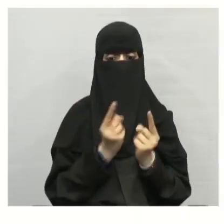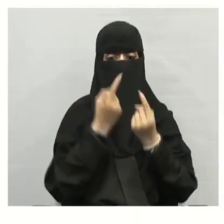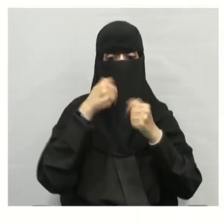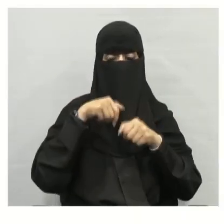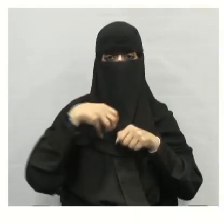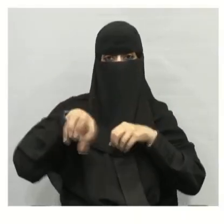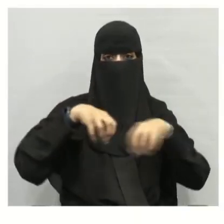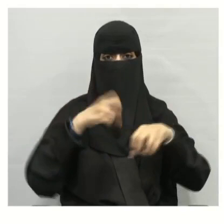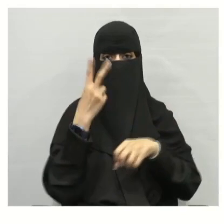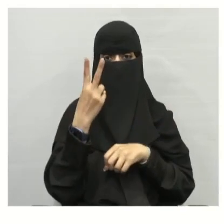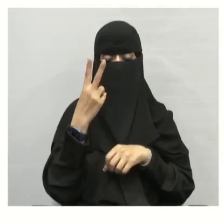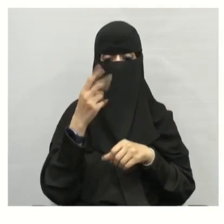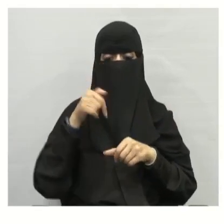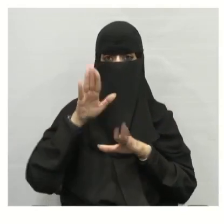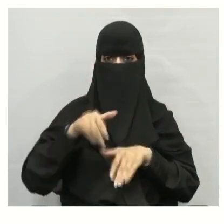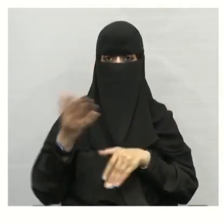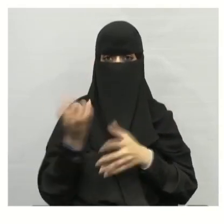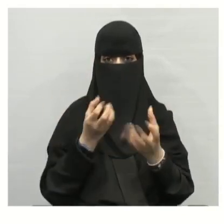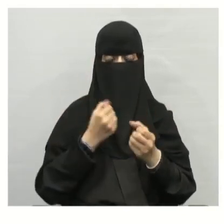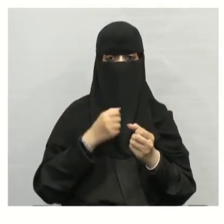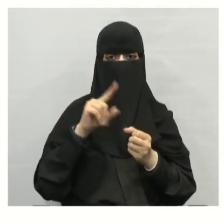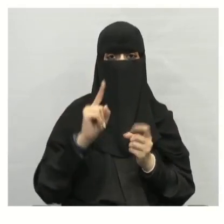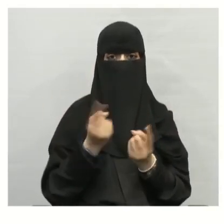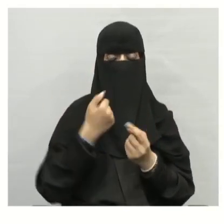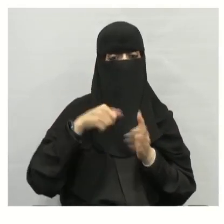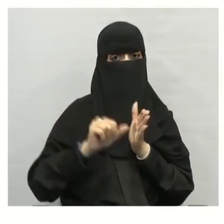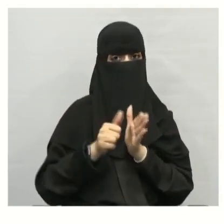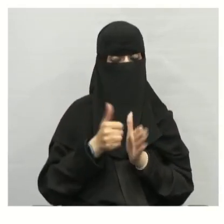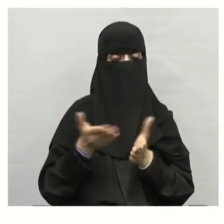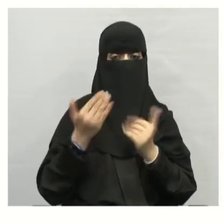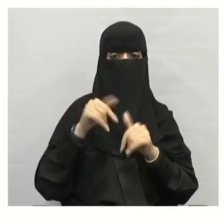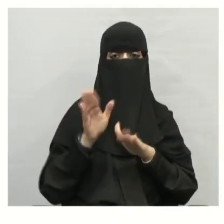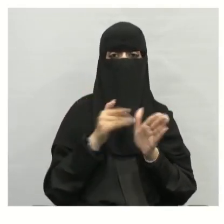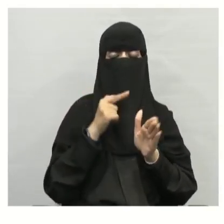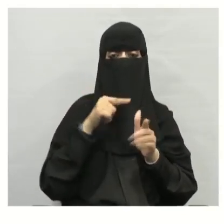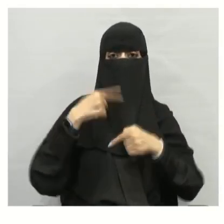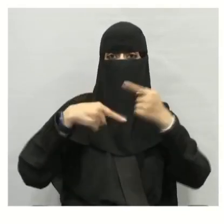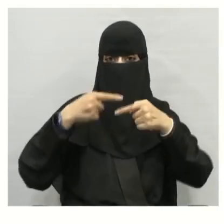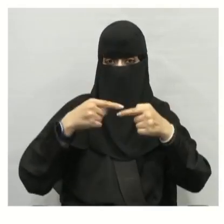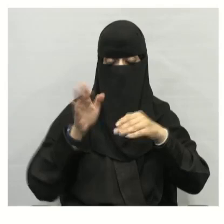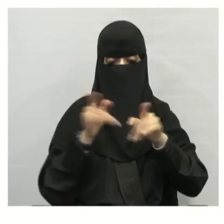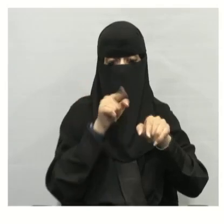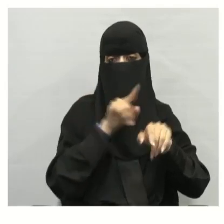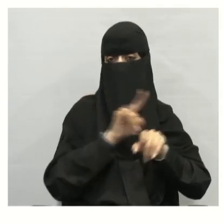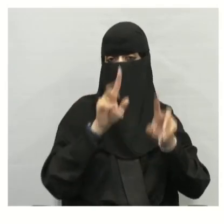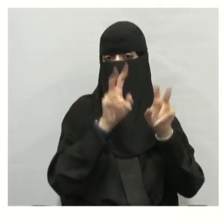الطبيعية موارد طبيعية متجددة وموارد طبيعية غير متجددة